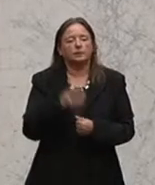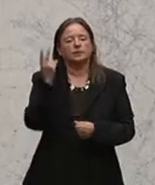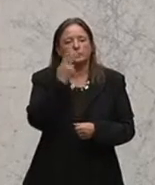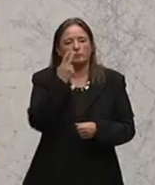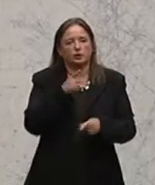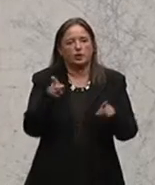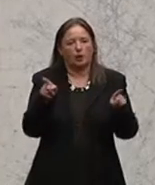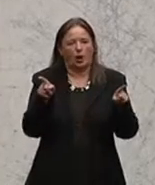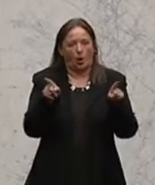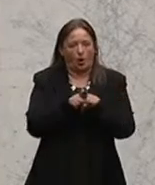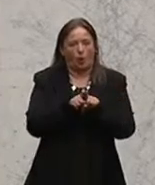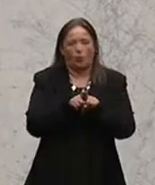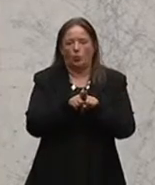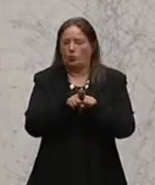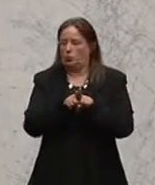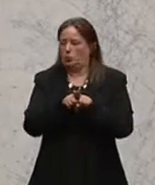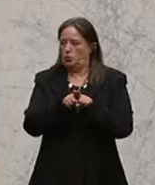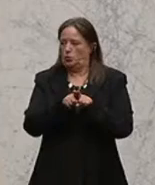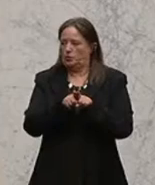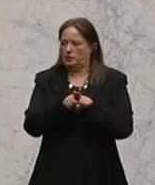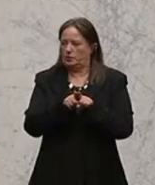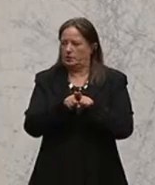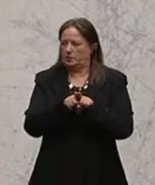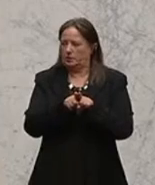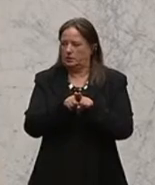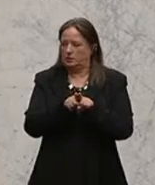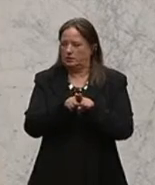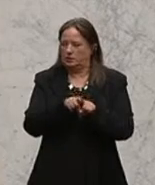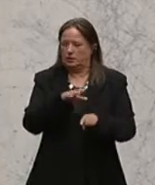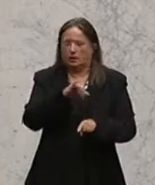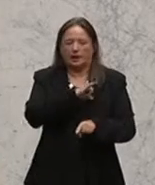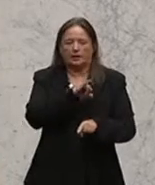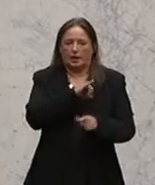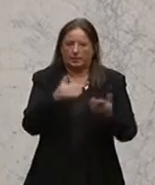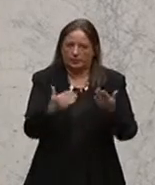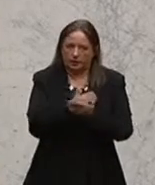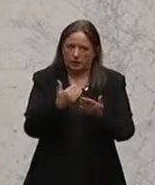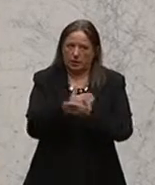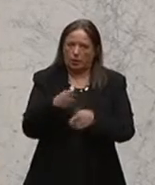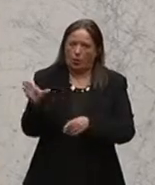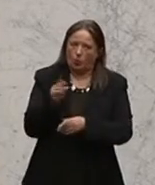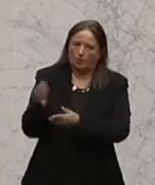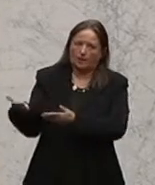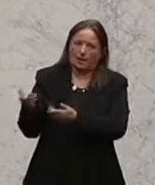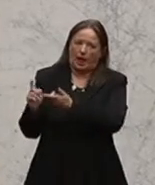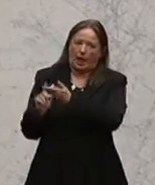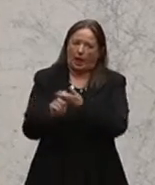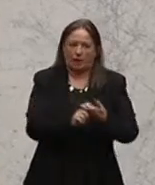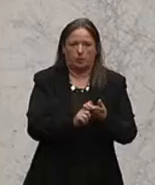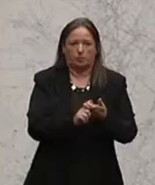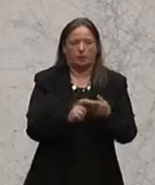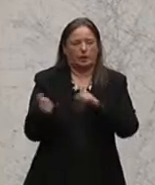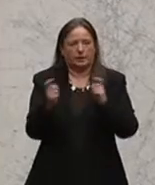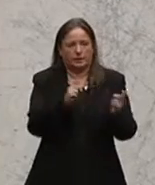auch die Stakeholder eingebunden. Frau Ministerin hat es ausgeführt, es hat Gespräche gegeben. Im Übrigen, glaube ich, haben wir